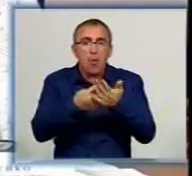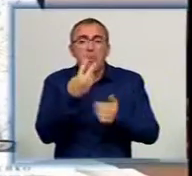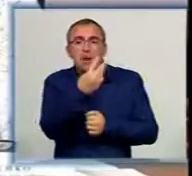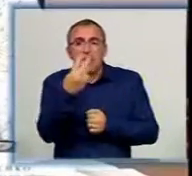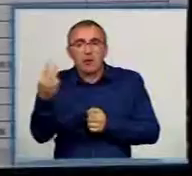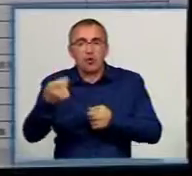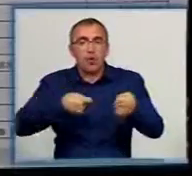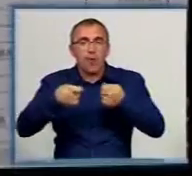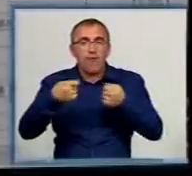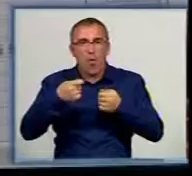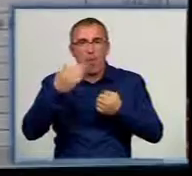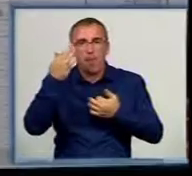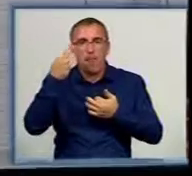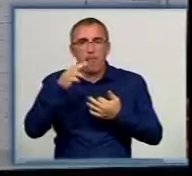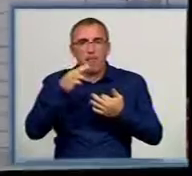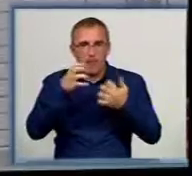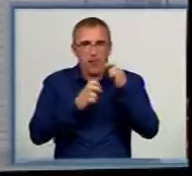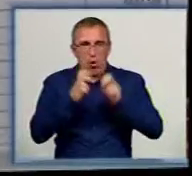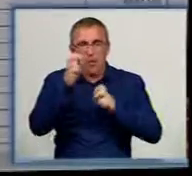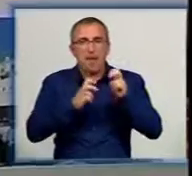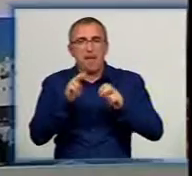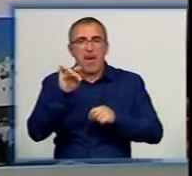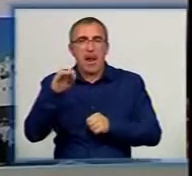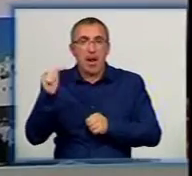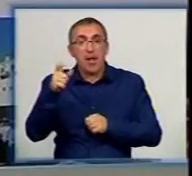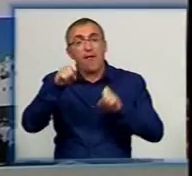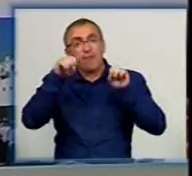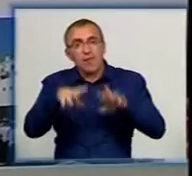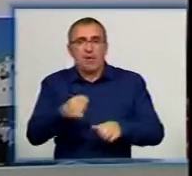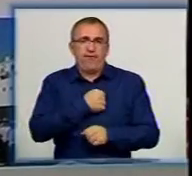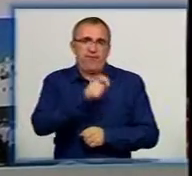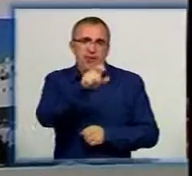торгово-промислової палати. Що саме потрібно придбати, вирішують військові.